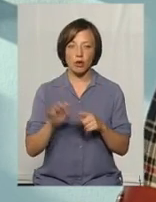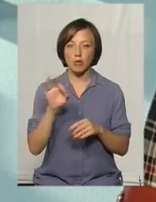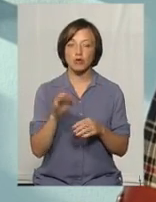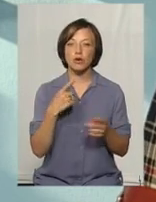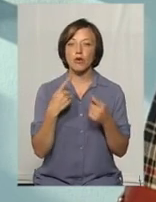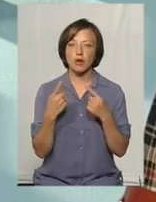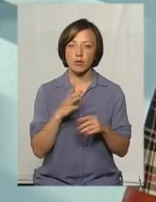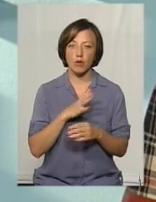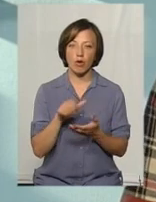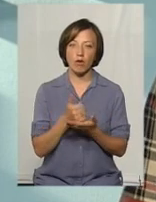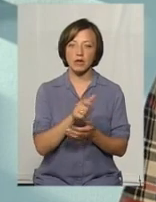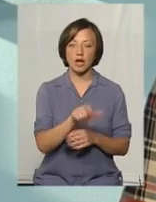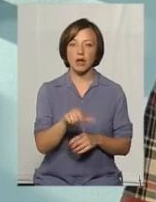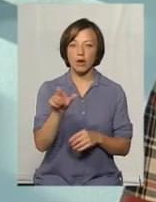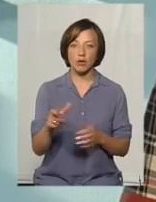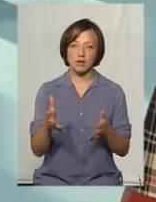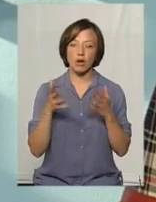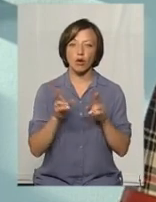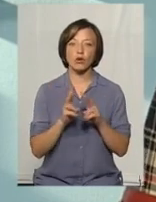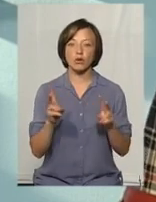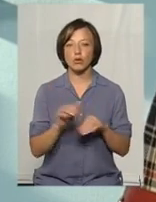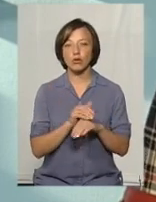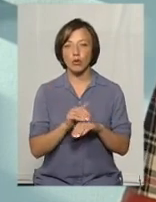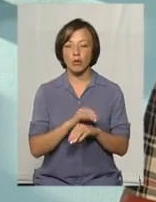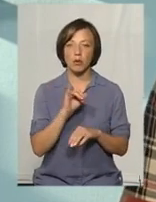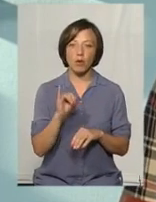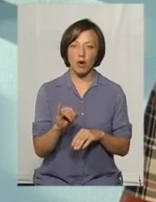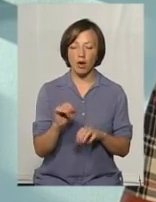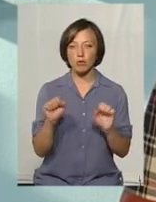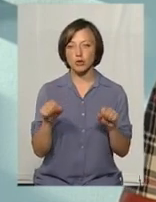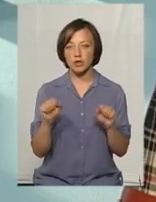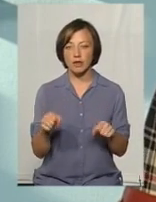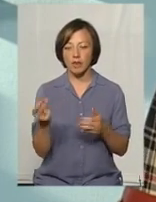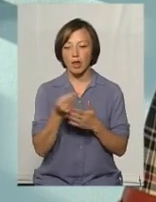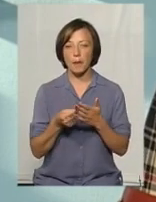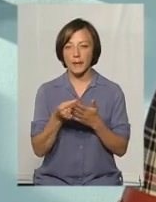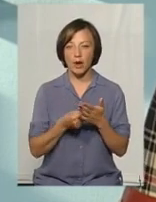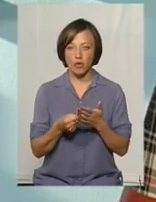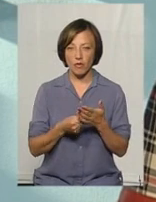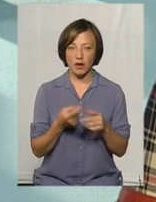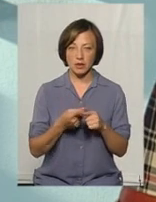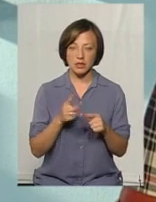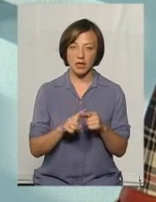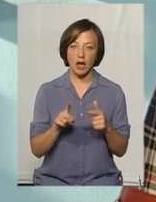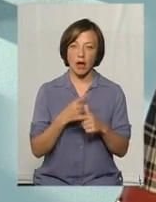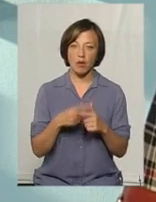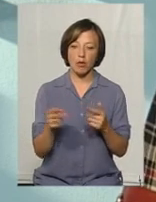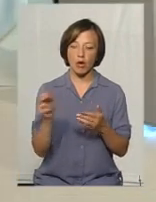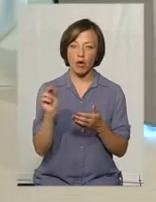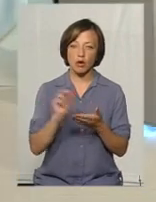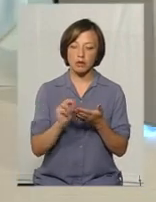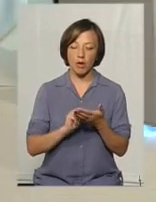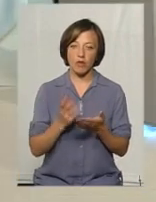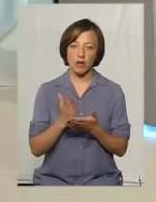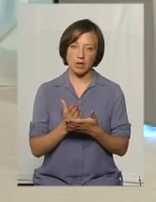що ви говорили. Головних героїв з'ясувати, які вони добрі, погані. Можливо, намалювати цей сюжет. Або ж розмалювати,